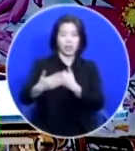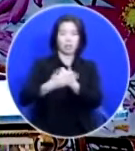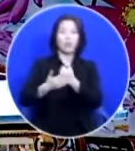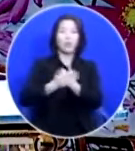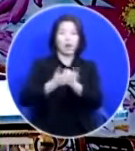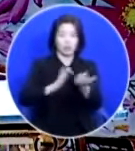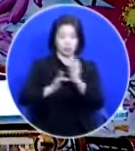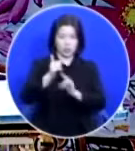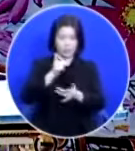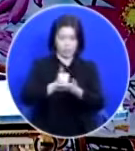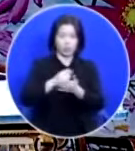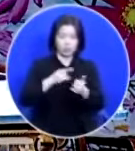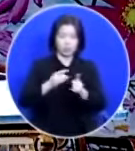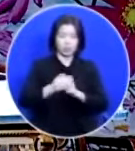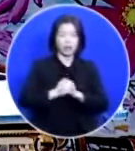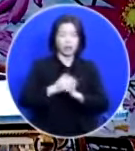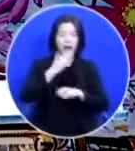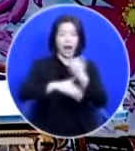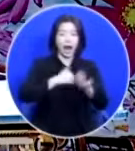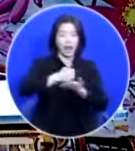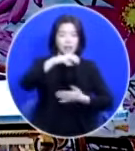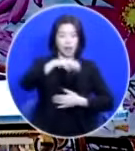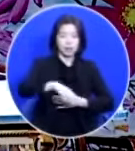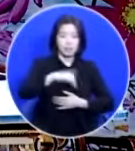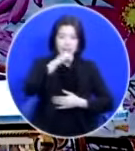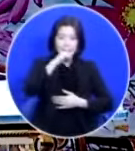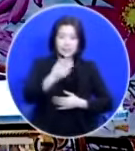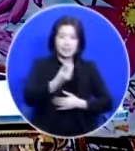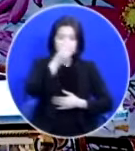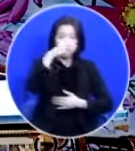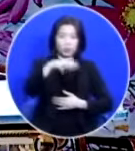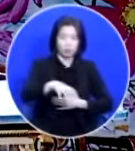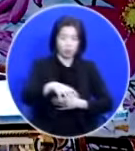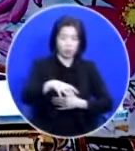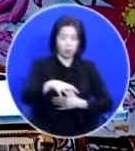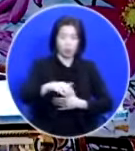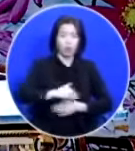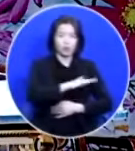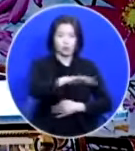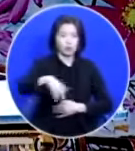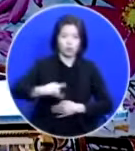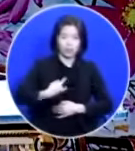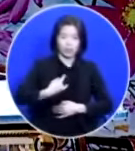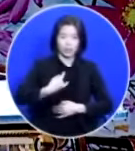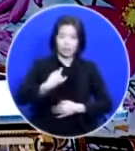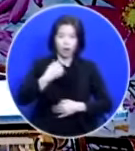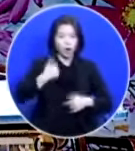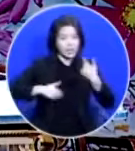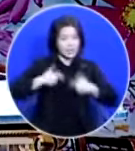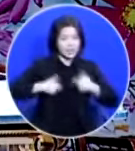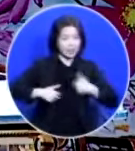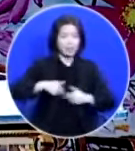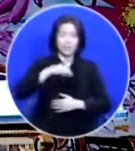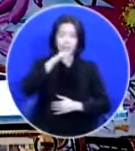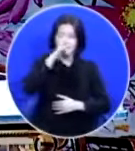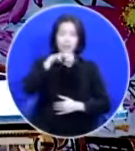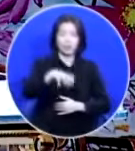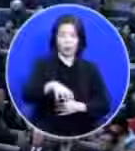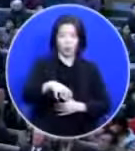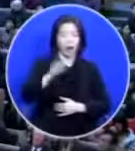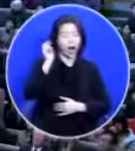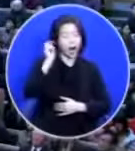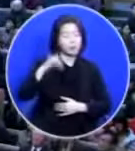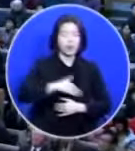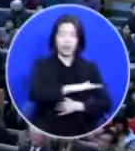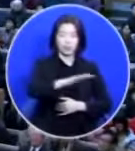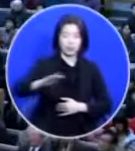하나님 앞에 있는 성소는 우리에게 정말 흥미로운 곳이죠 아마 우리가